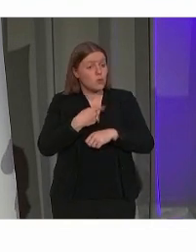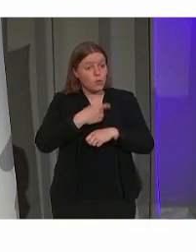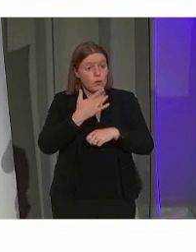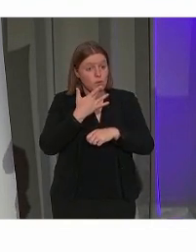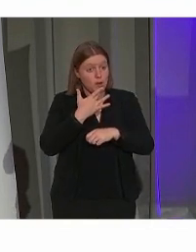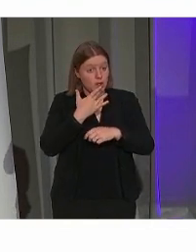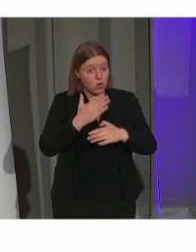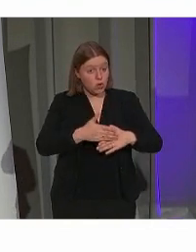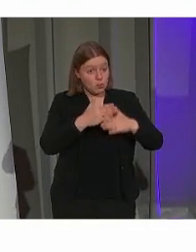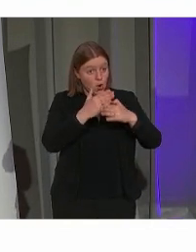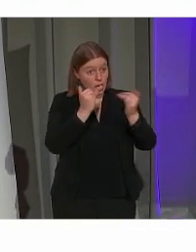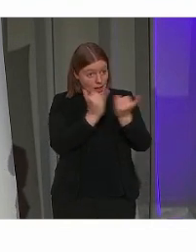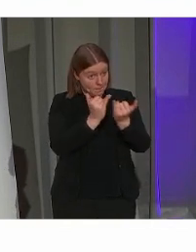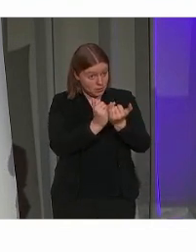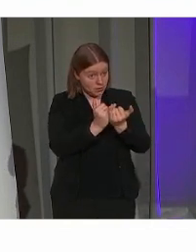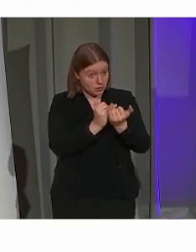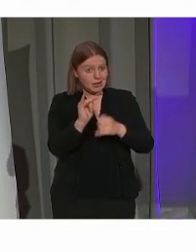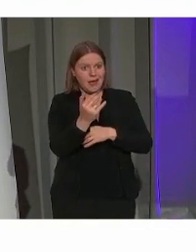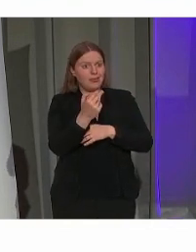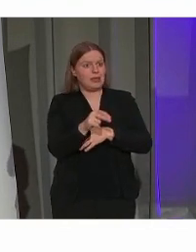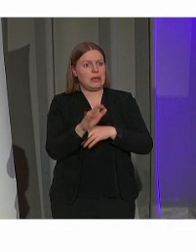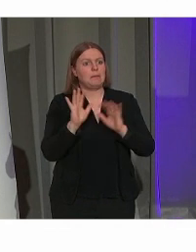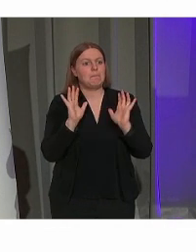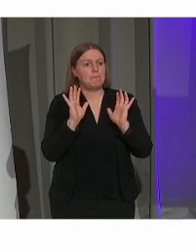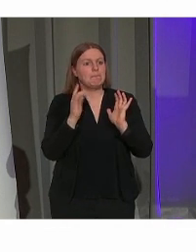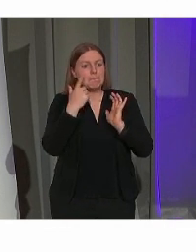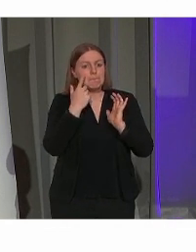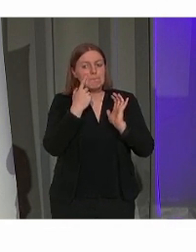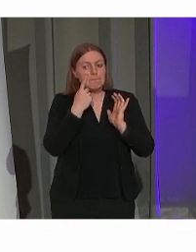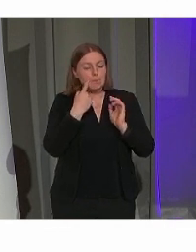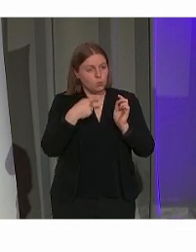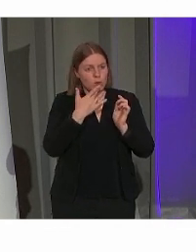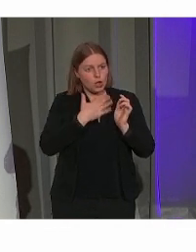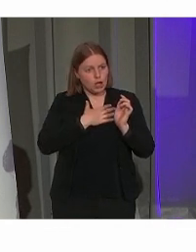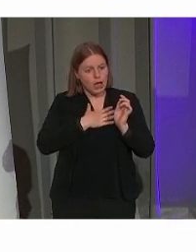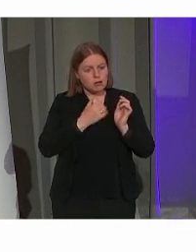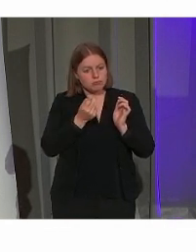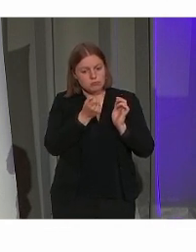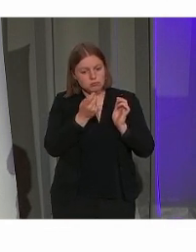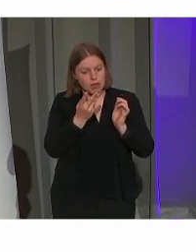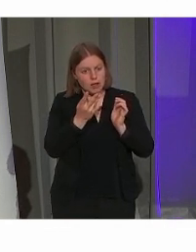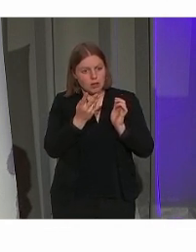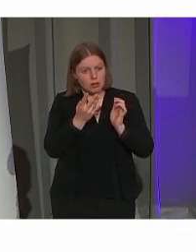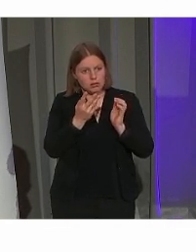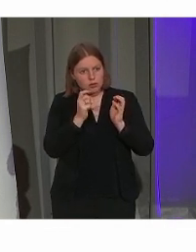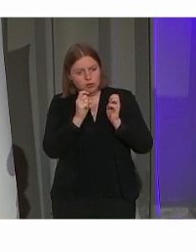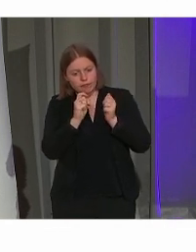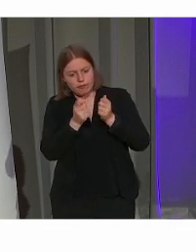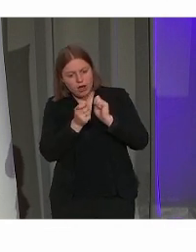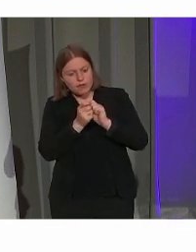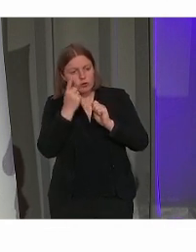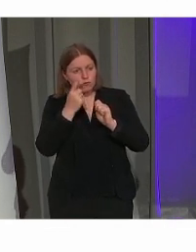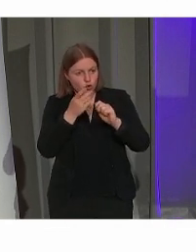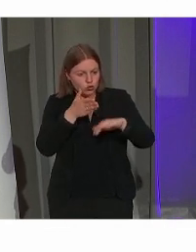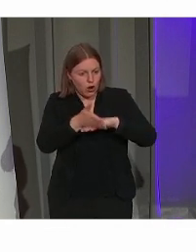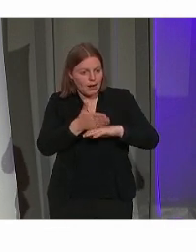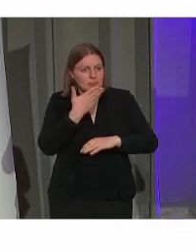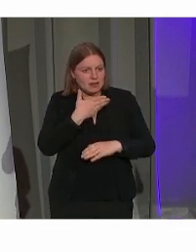effectief aanpassingen doen aan het gebouw. We willen een aantal ingrepen doen, we willen ervoor zorgen dat die toegankelijkheid verbetert.